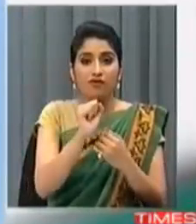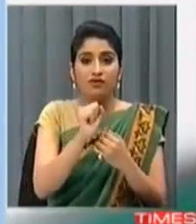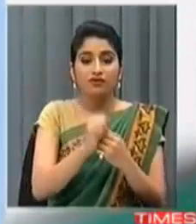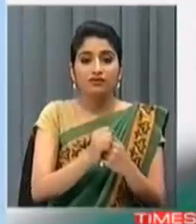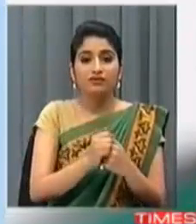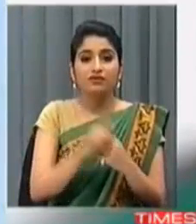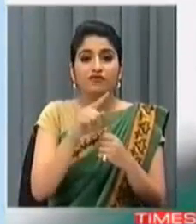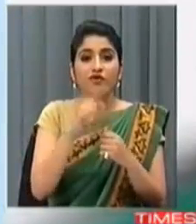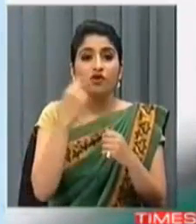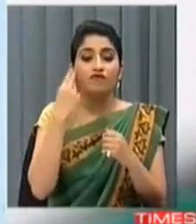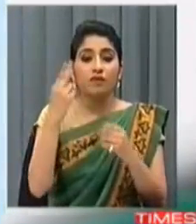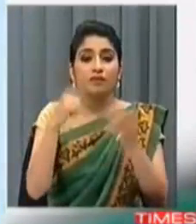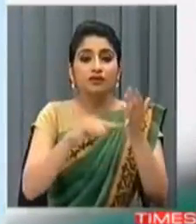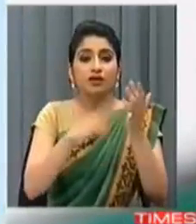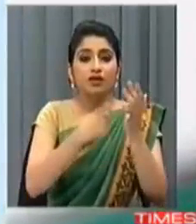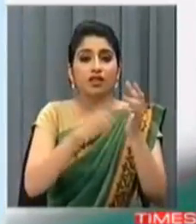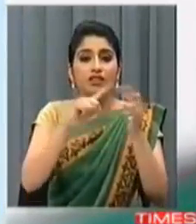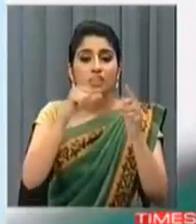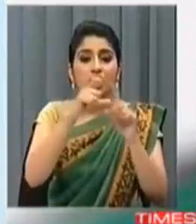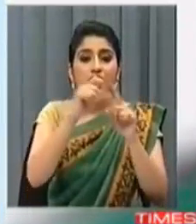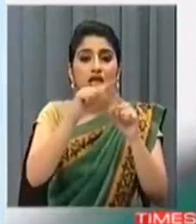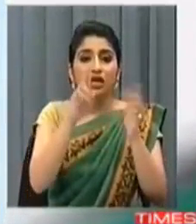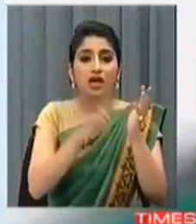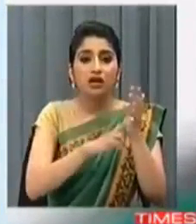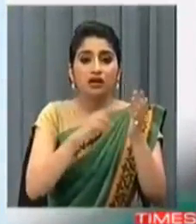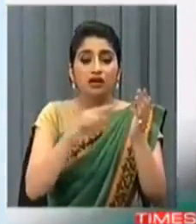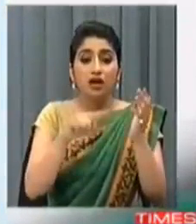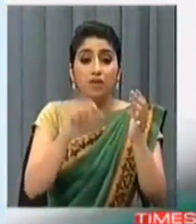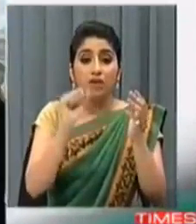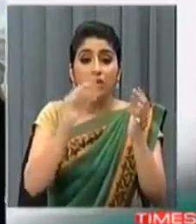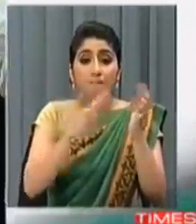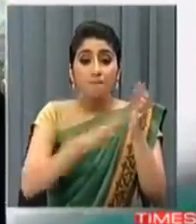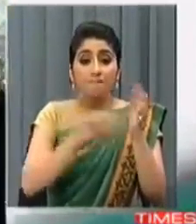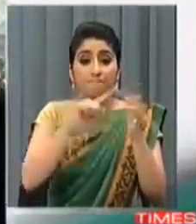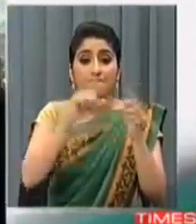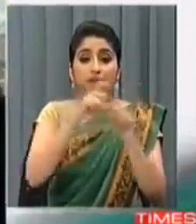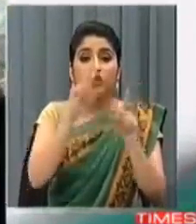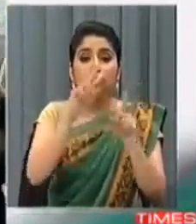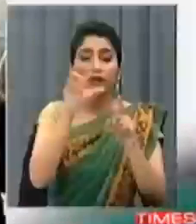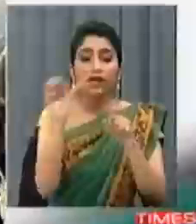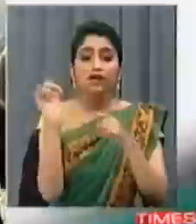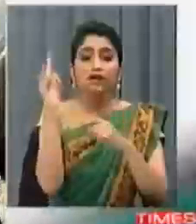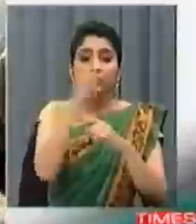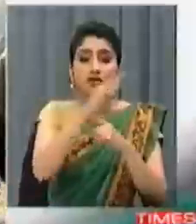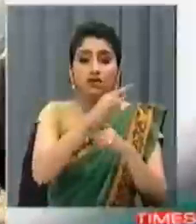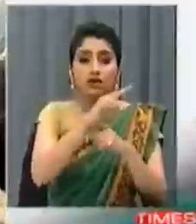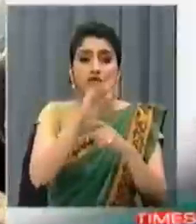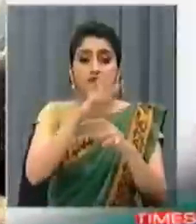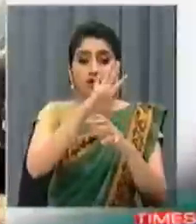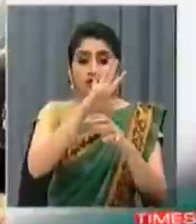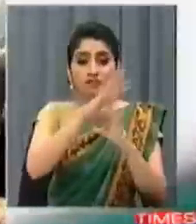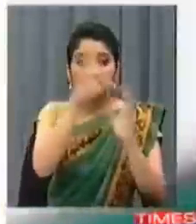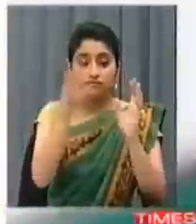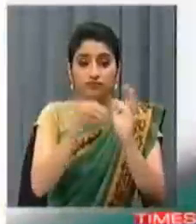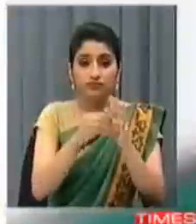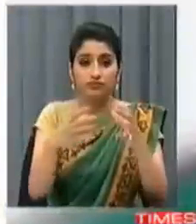ट्राइडन के नाम से मश्रूर पांच मिक-29 विमानों को फलक्रम फार्मेशन में उडान भरते हुए